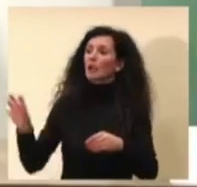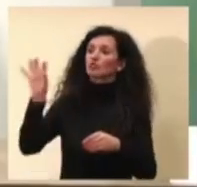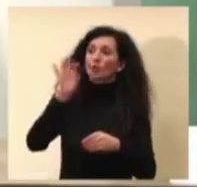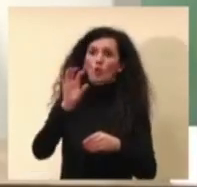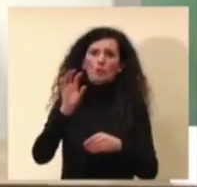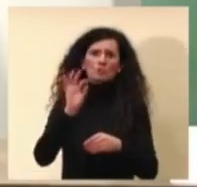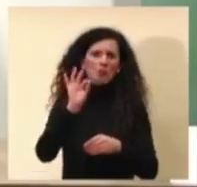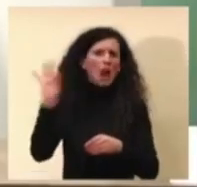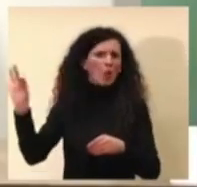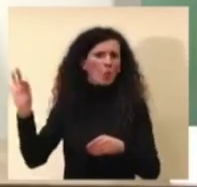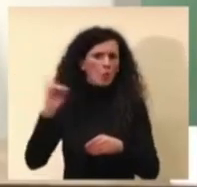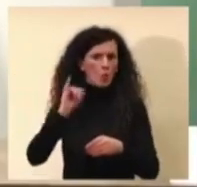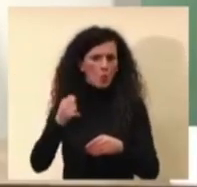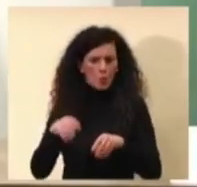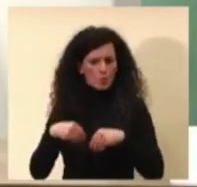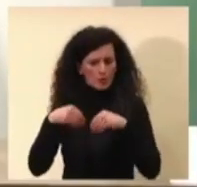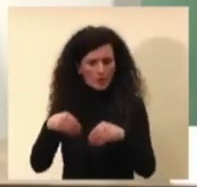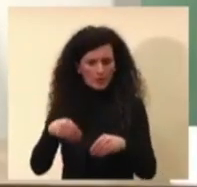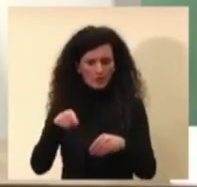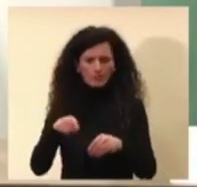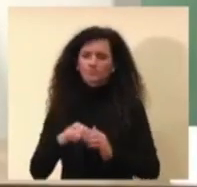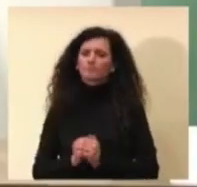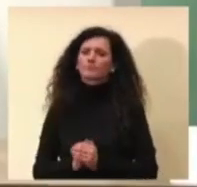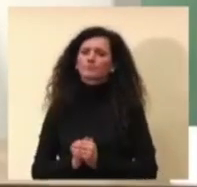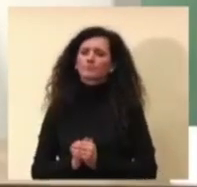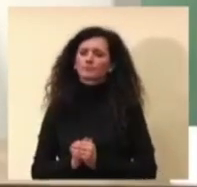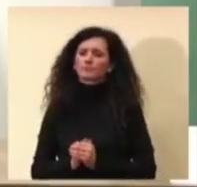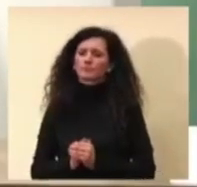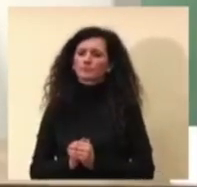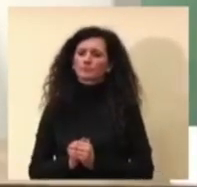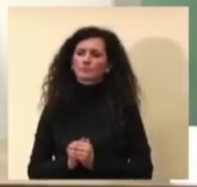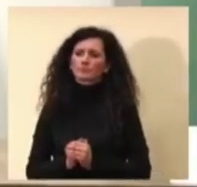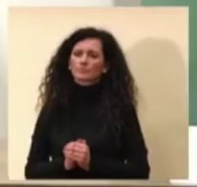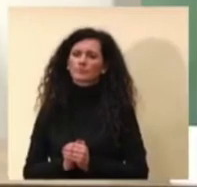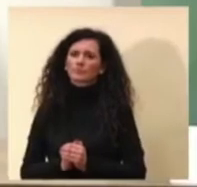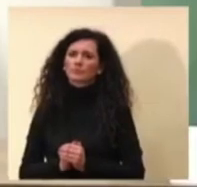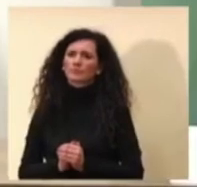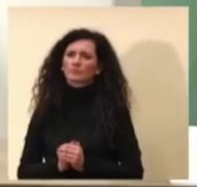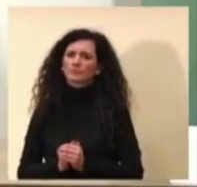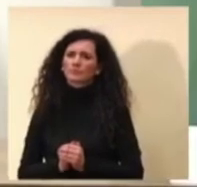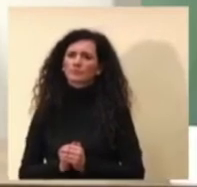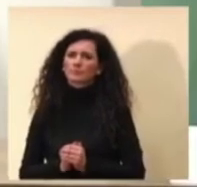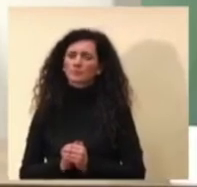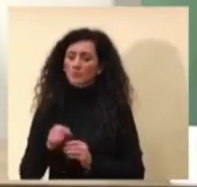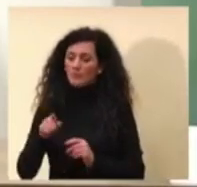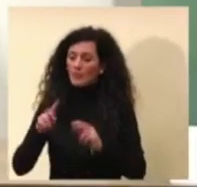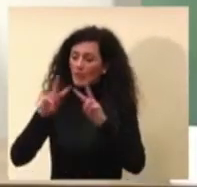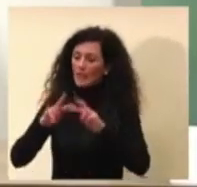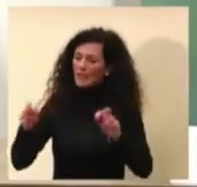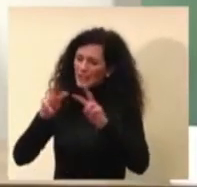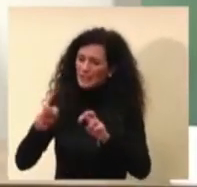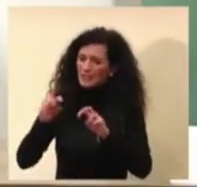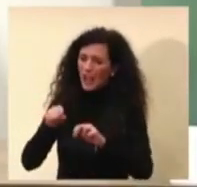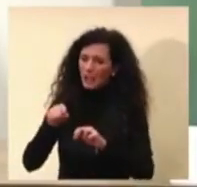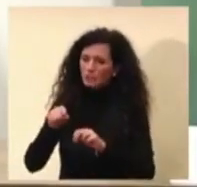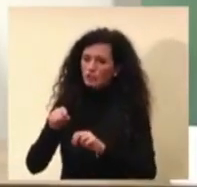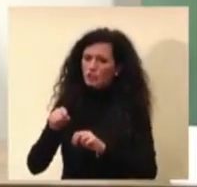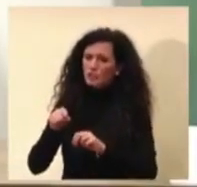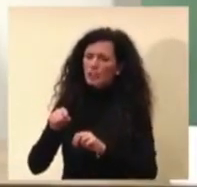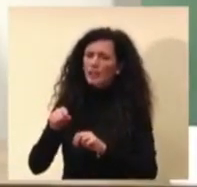ovviamente questo tipo di indagine mirava non tanto a una misurazione puntuale